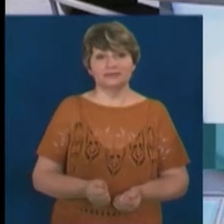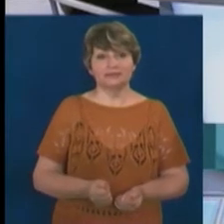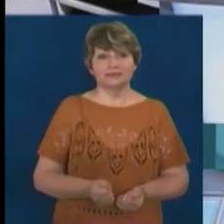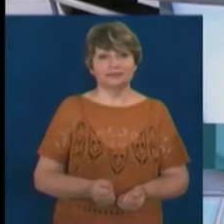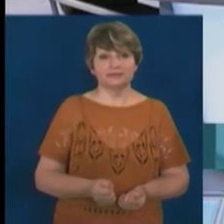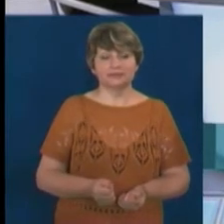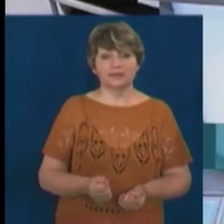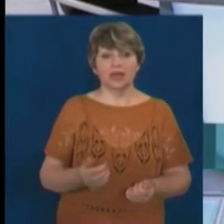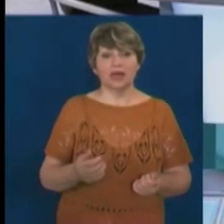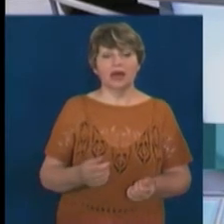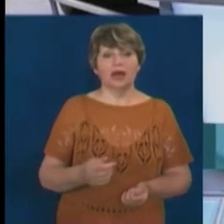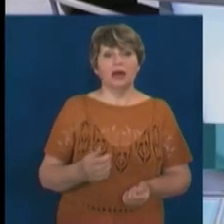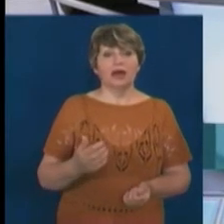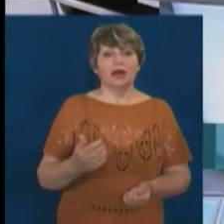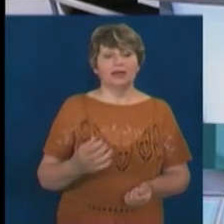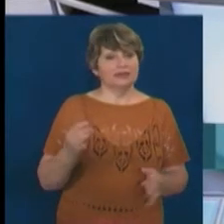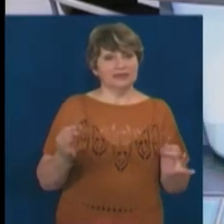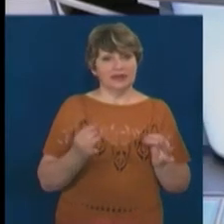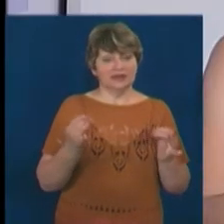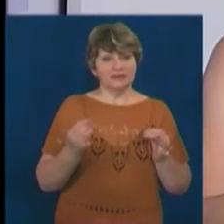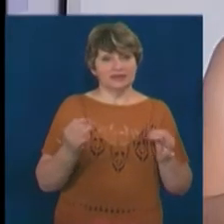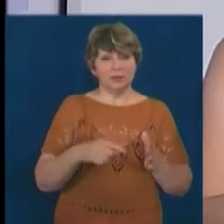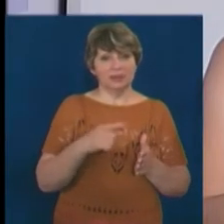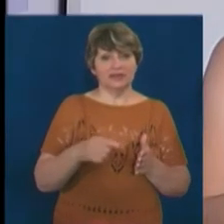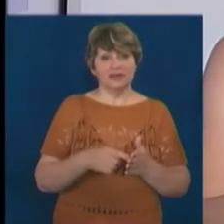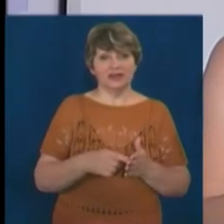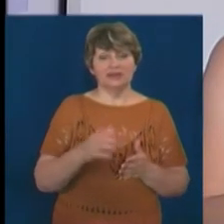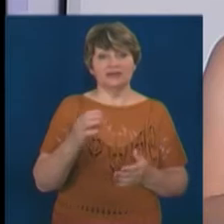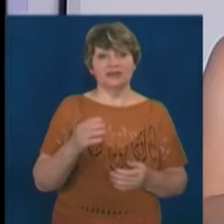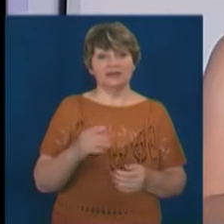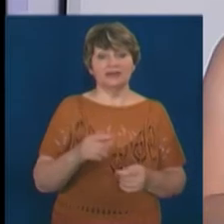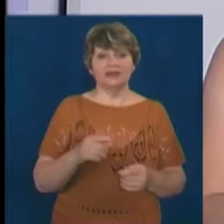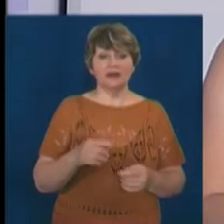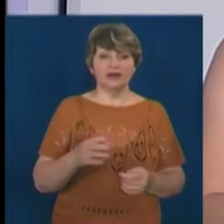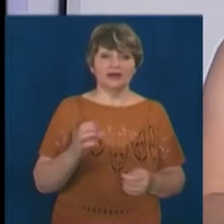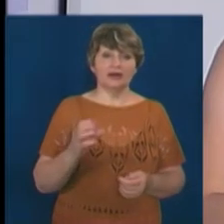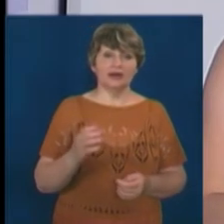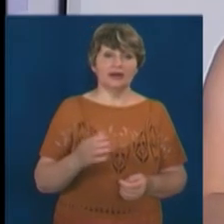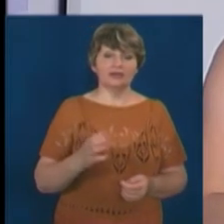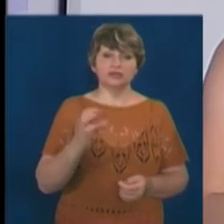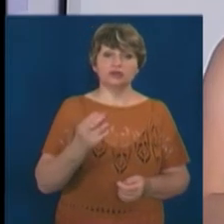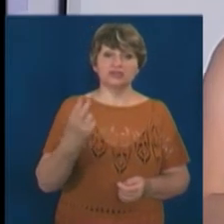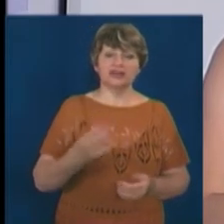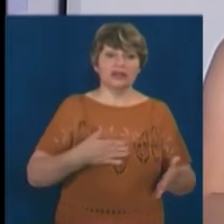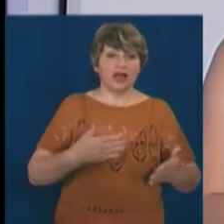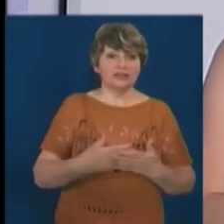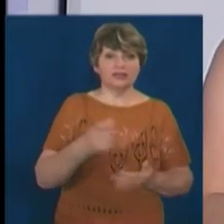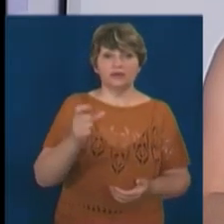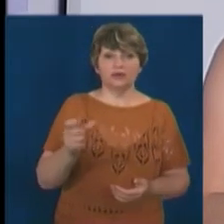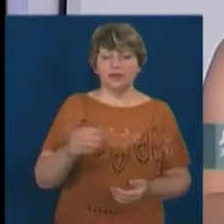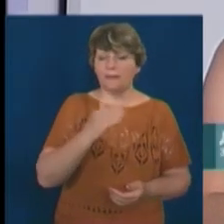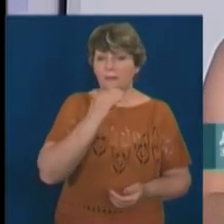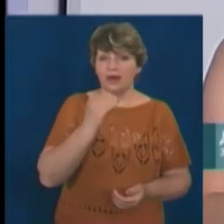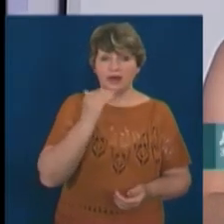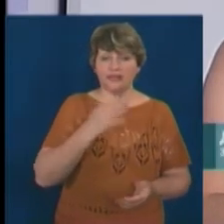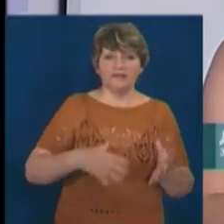здається питання, і здається, що активних містян, соціально активних людей має бути дуже багато. Насправді, в усьому